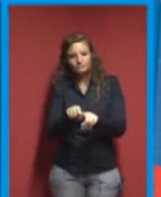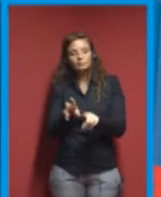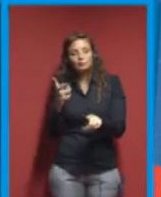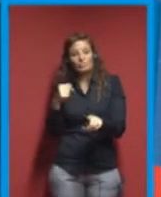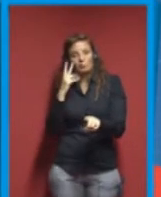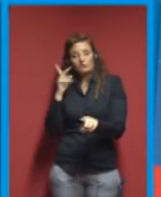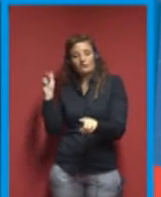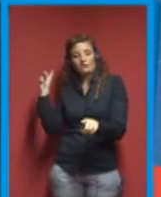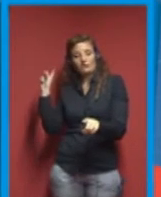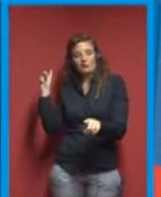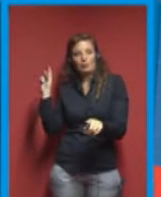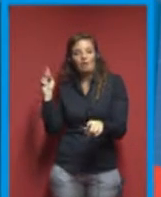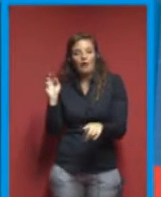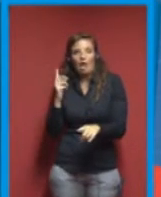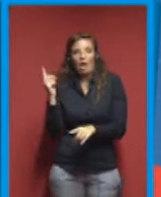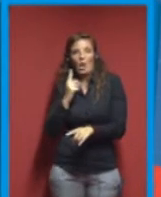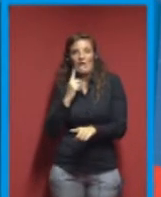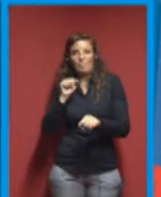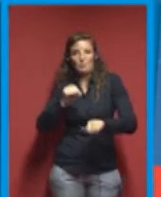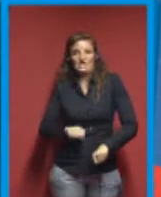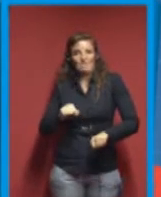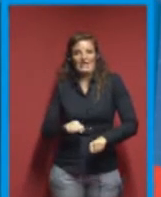questa era la nostra unica possibilità.